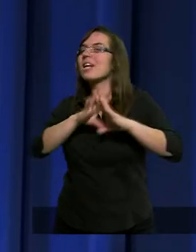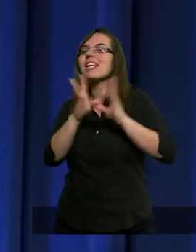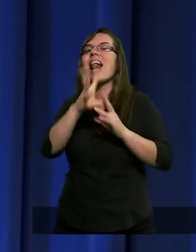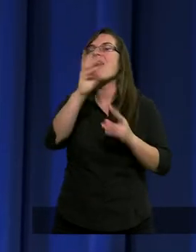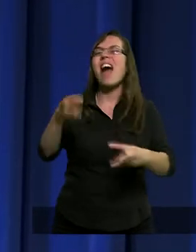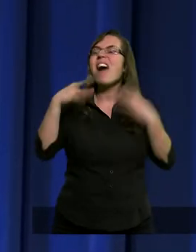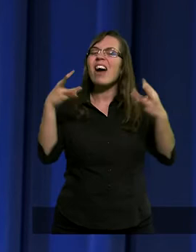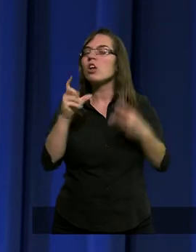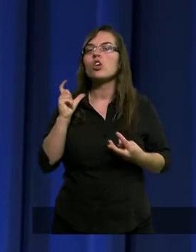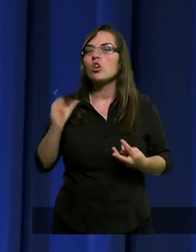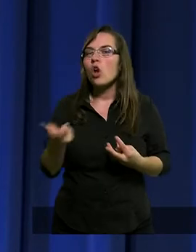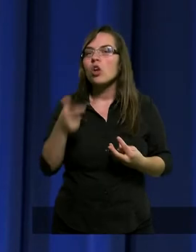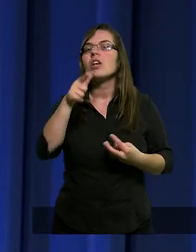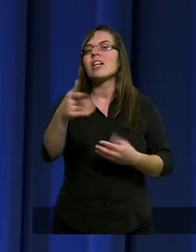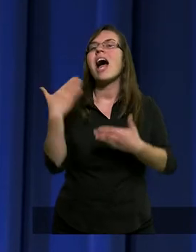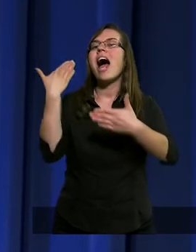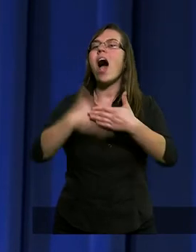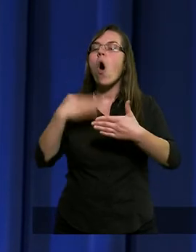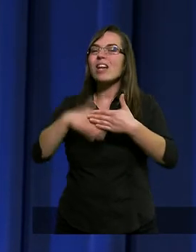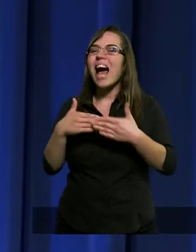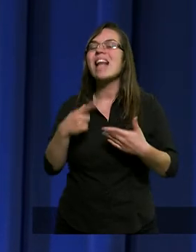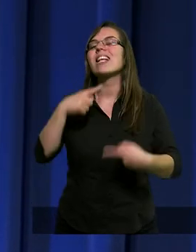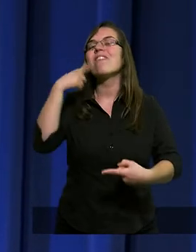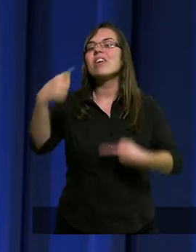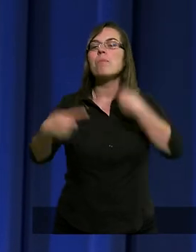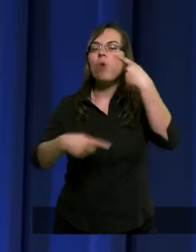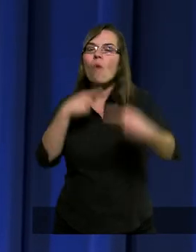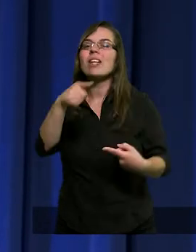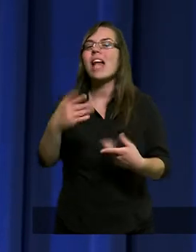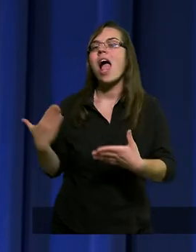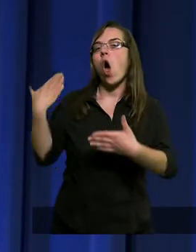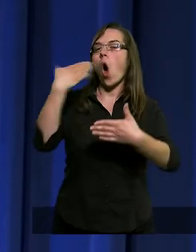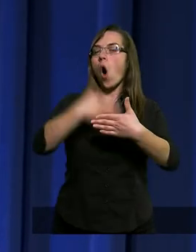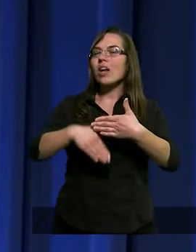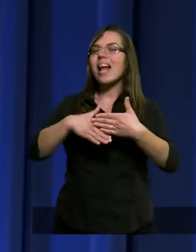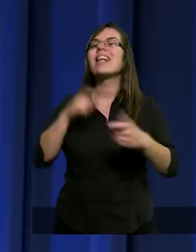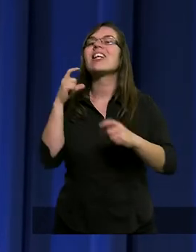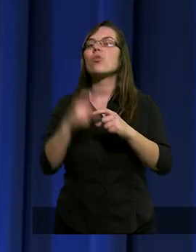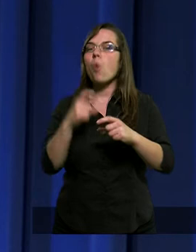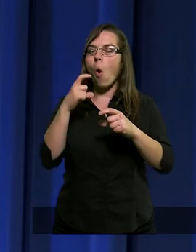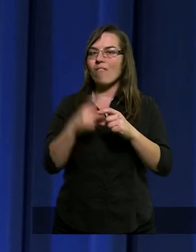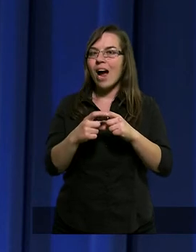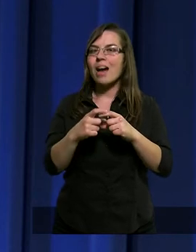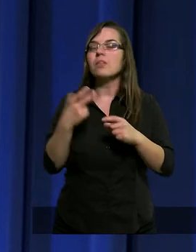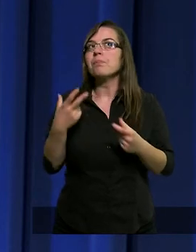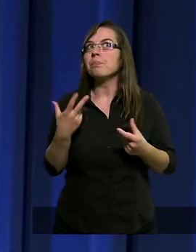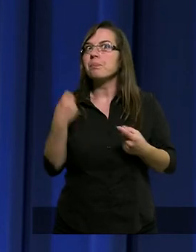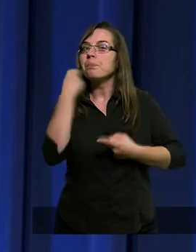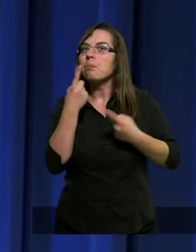najważniejsze, w tych ostatnich wypowiedziach, w tych ostatnich słowach,